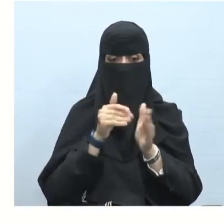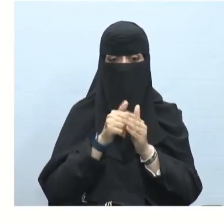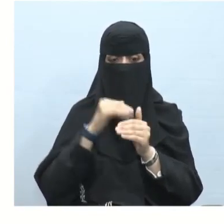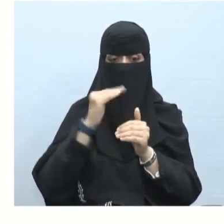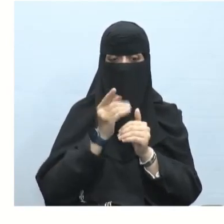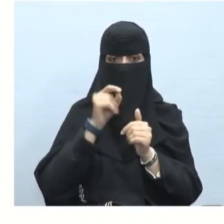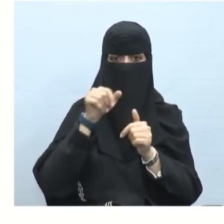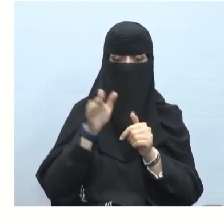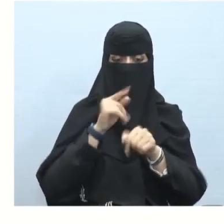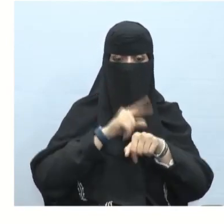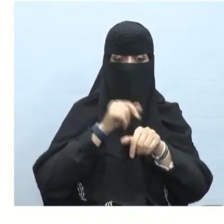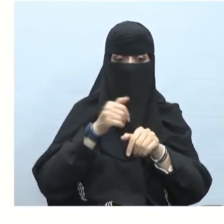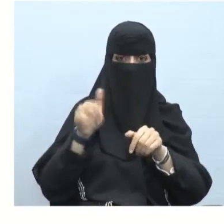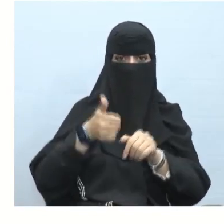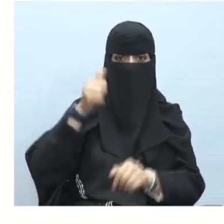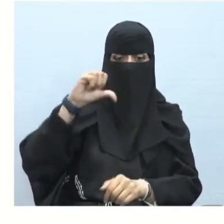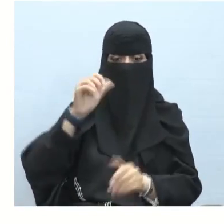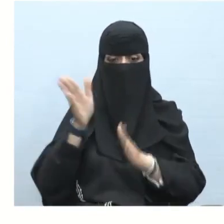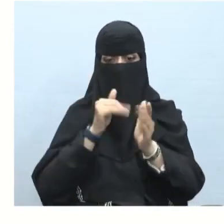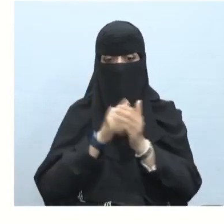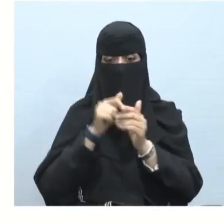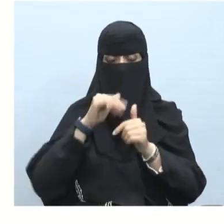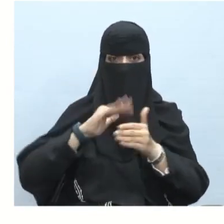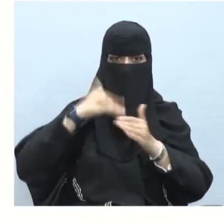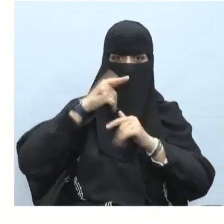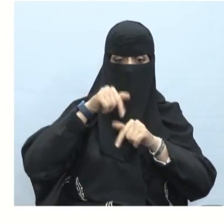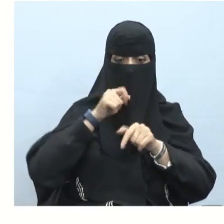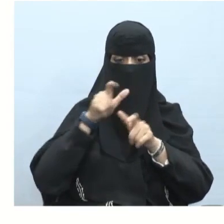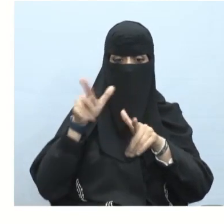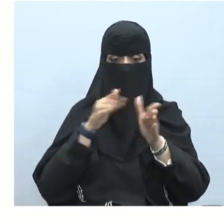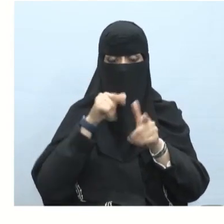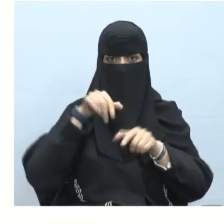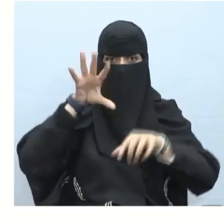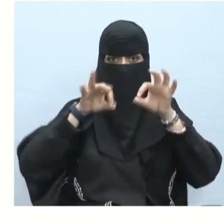كان قبله جملة فعلها فعل أمر على الأرجح